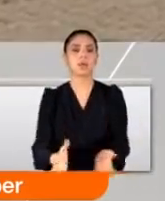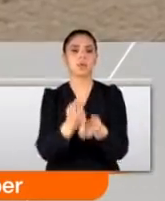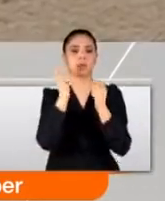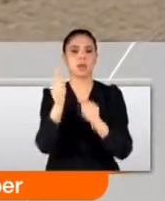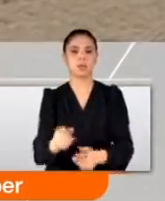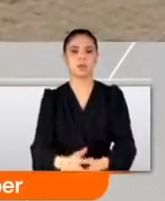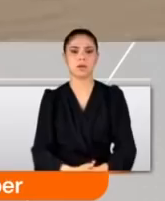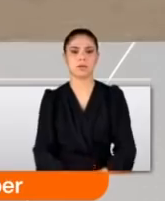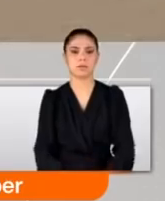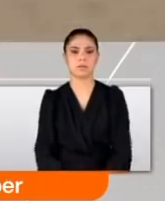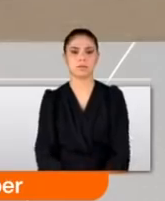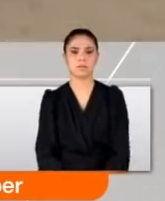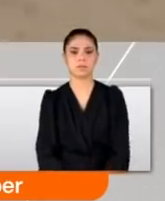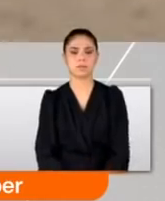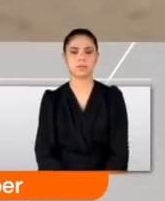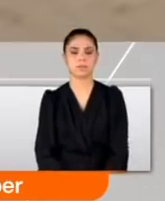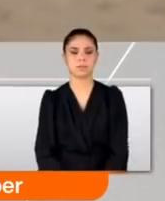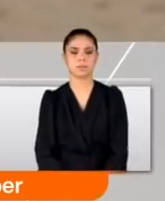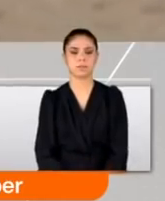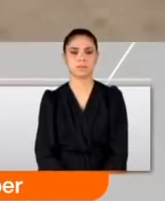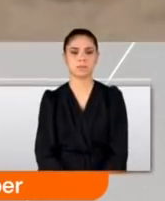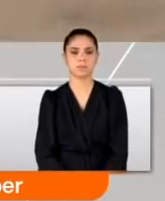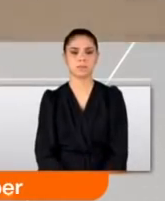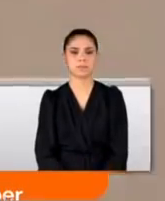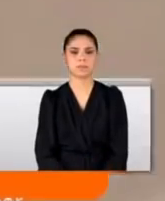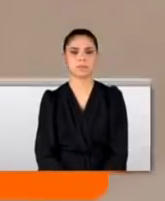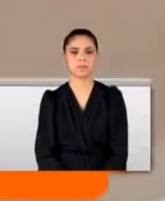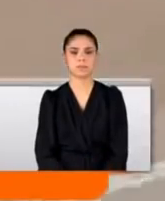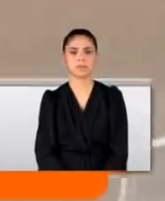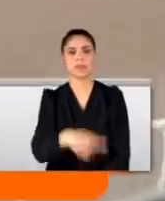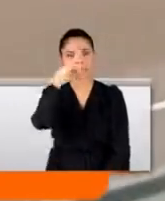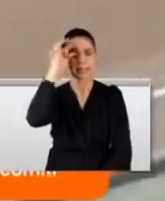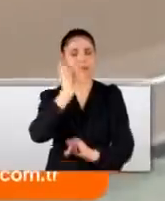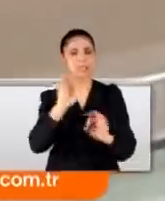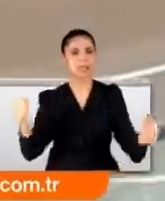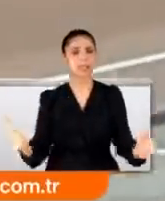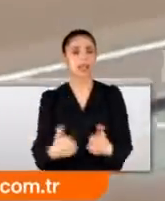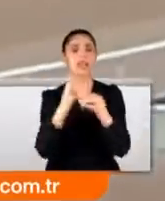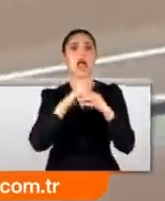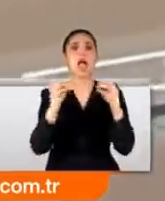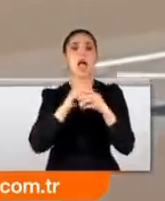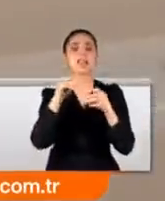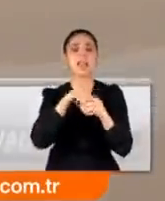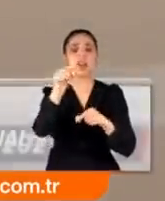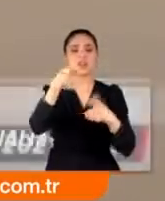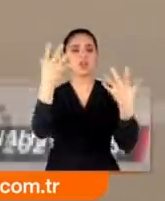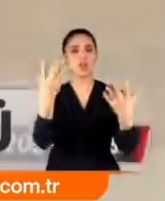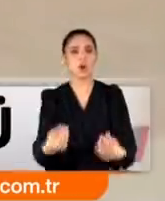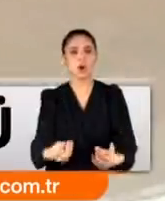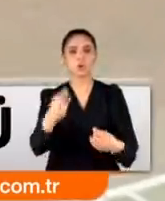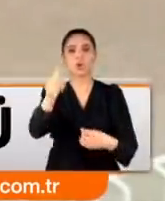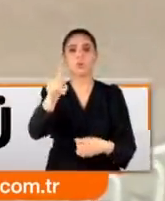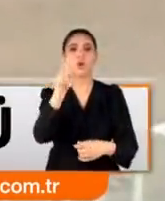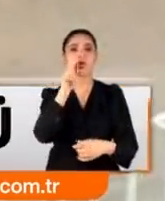Duvarımda falan ağrı vardı. Şimdi az var abi. Düne göre daha iyiyim abi. Talihsiz kaza Adana Yeşilova hipodromunda yaşandı.